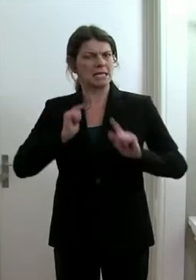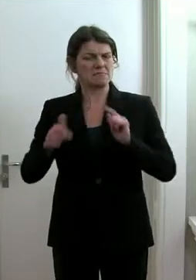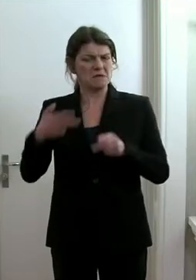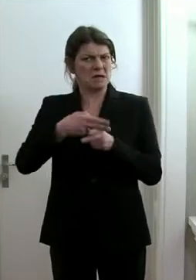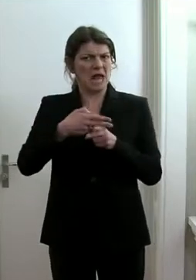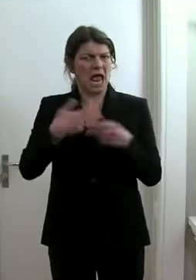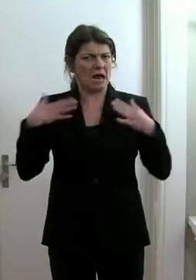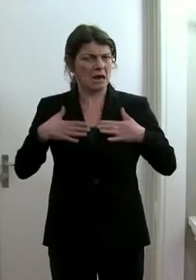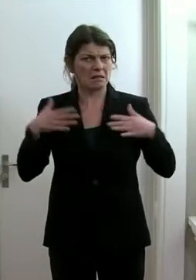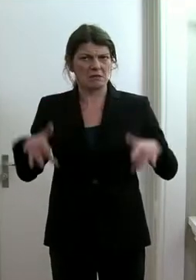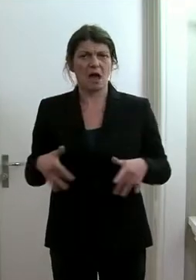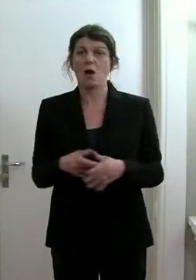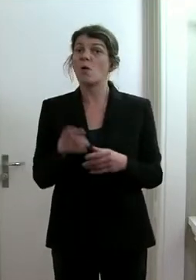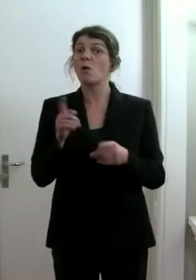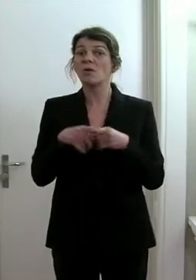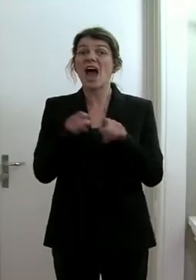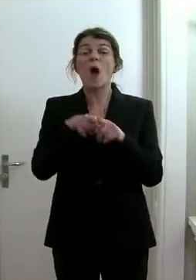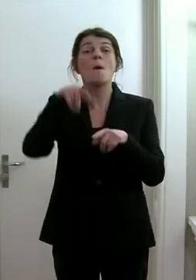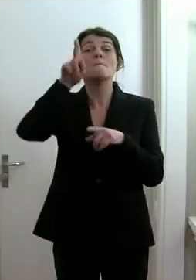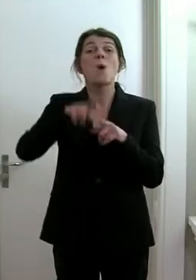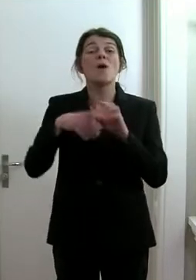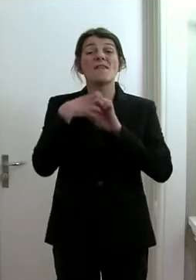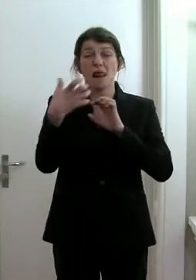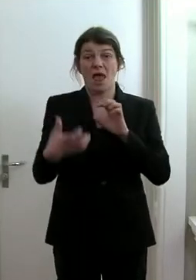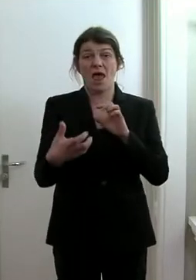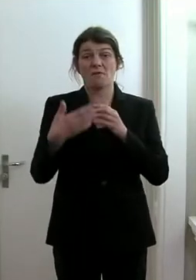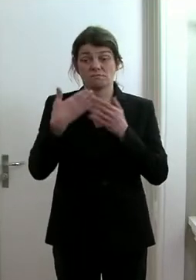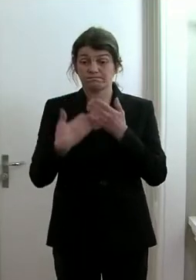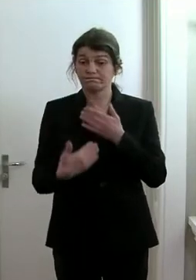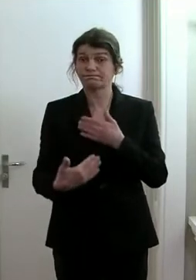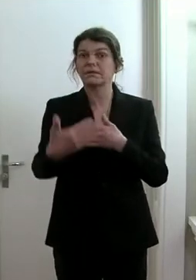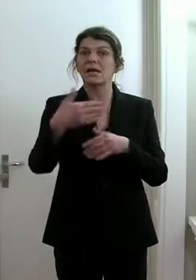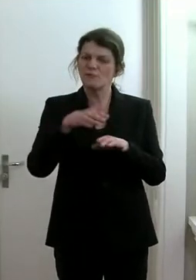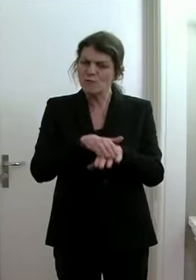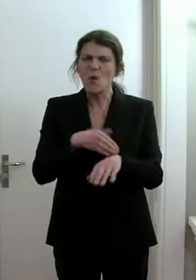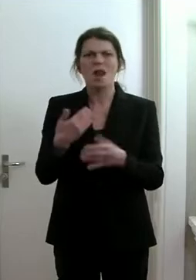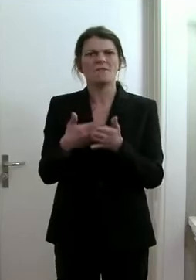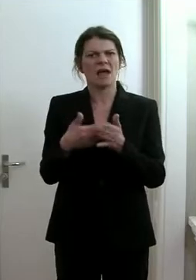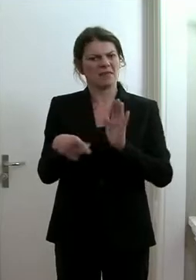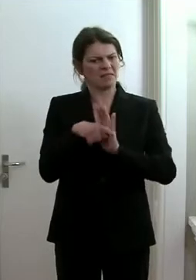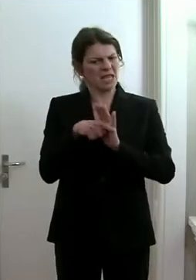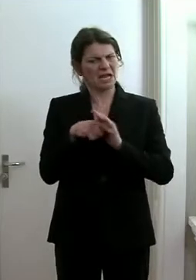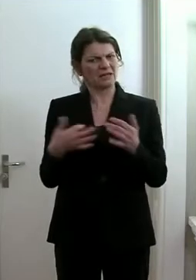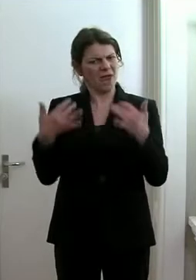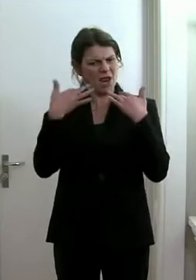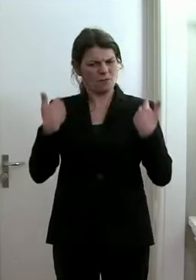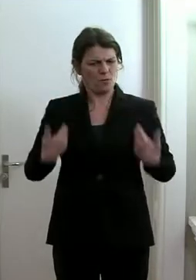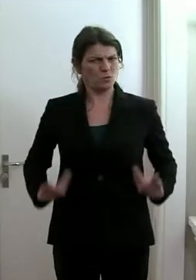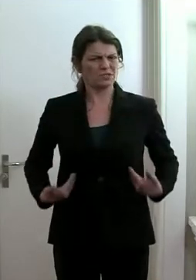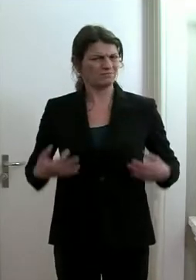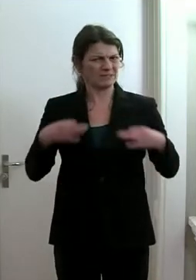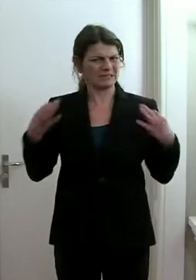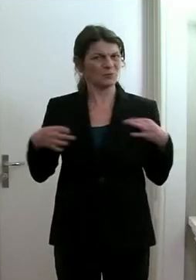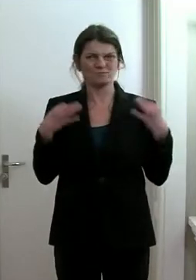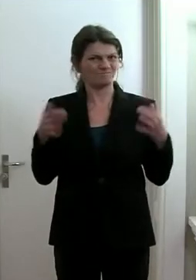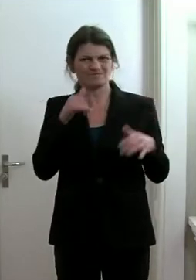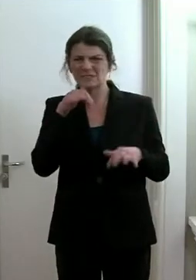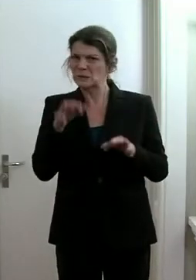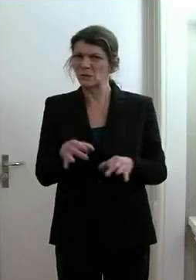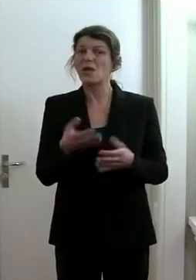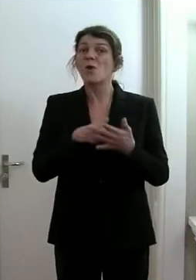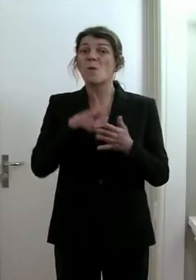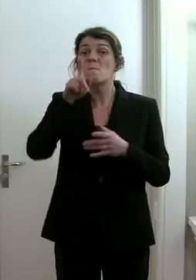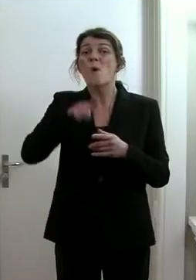Krankheit und teilweise noch monatelang einen Einfluss, einen negativen Einfluss auf ihre Gesundheit verspüren.